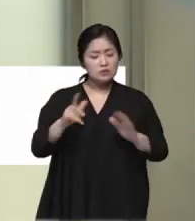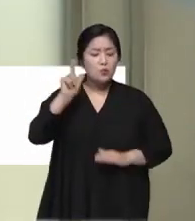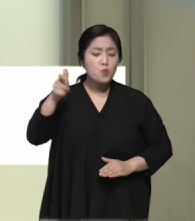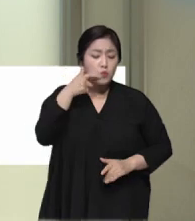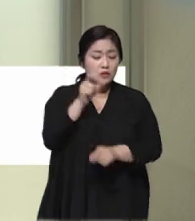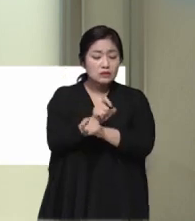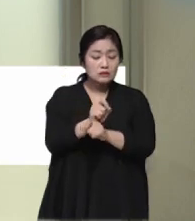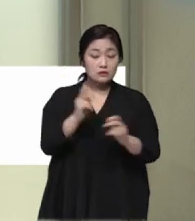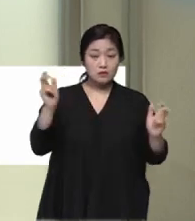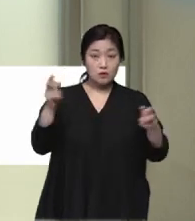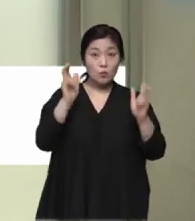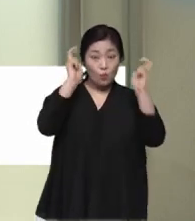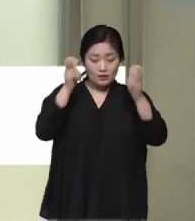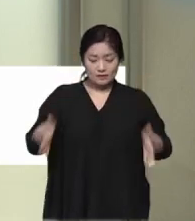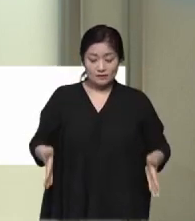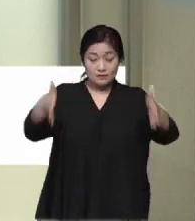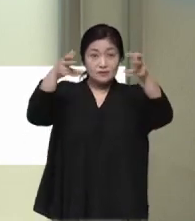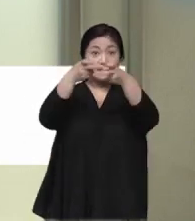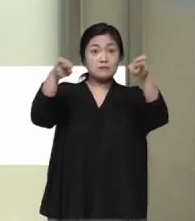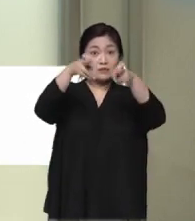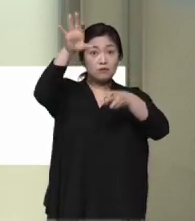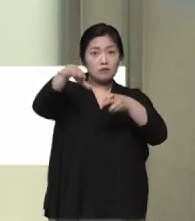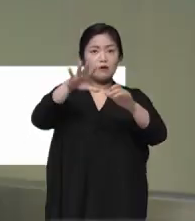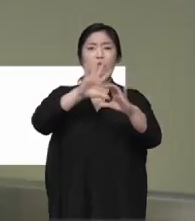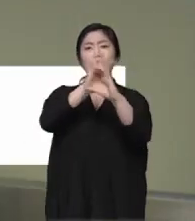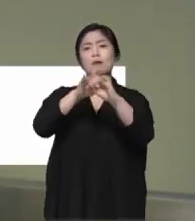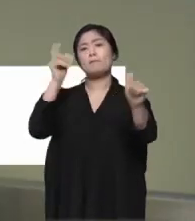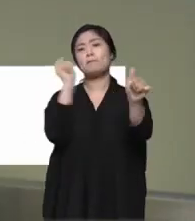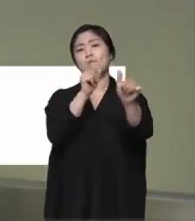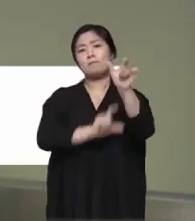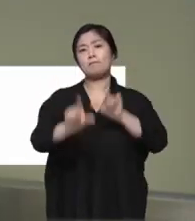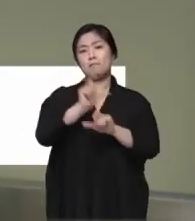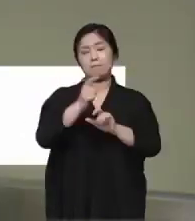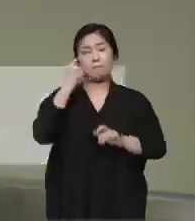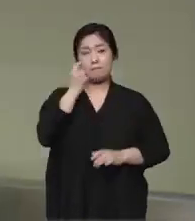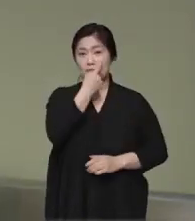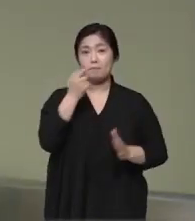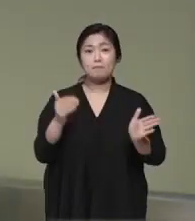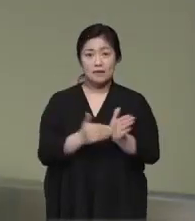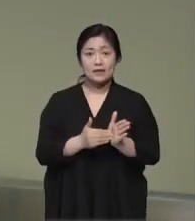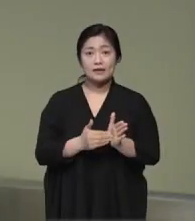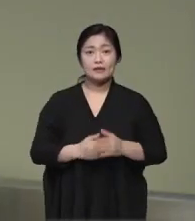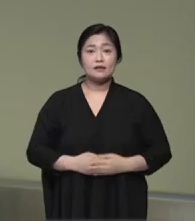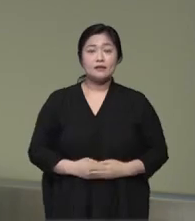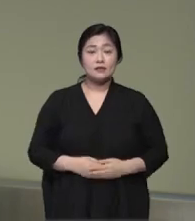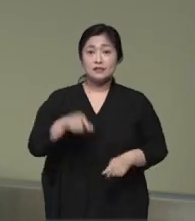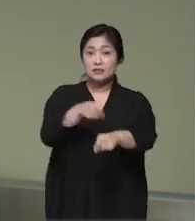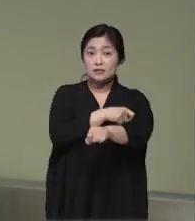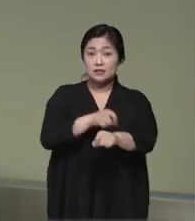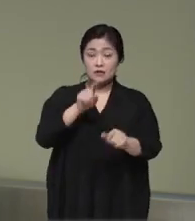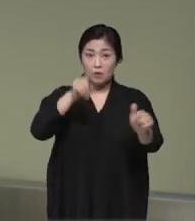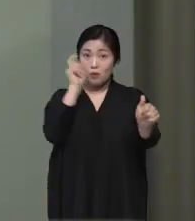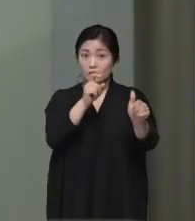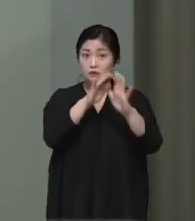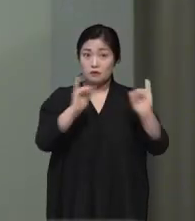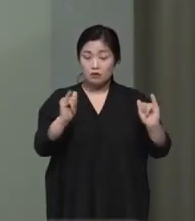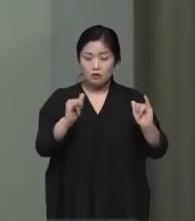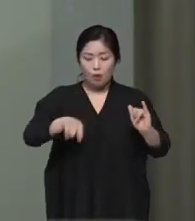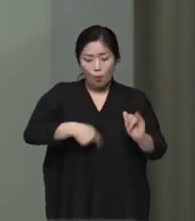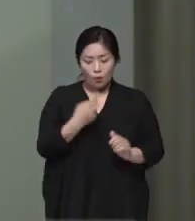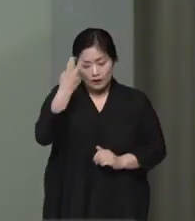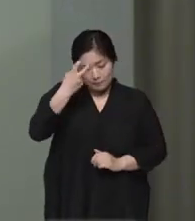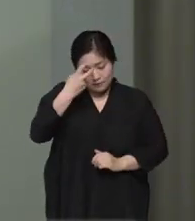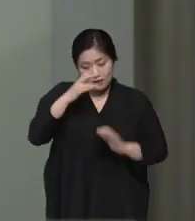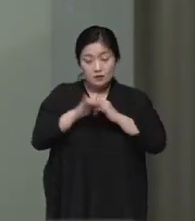콜센터 업체의 12층 사무실에서도 확진자가 추가로 발생했습니다. 특히 이 확진자는 능동